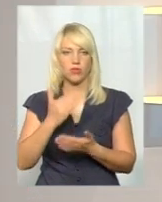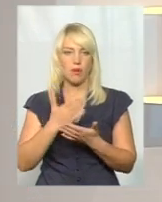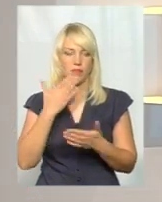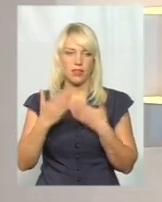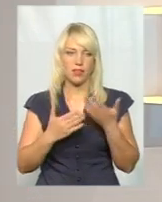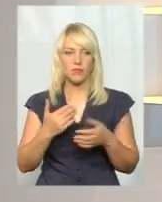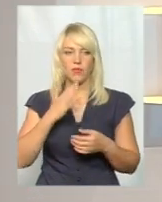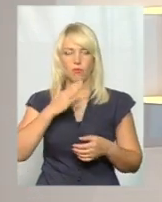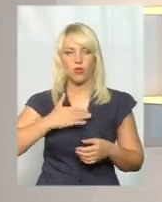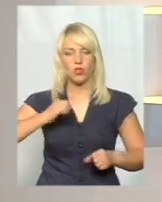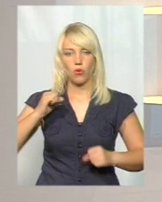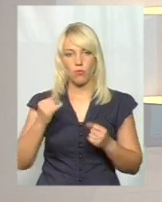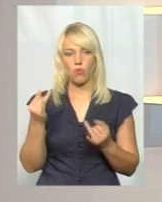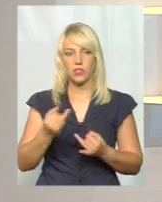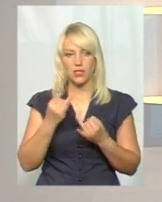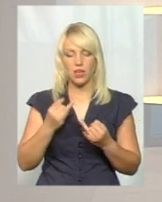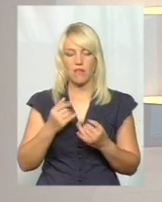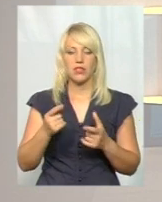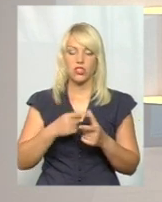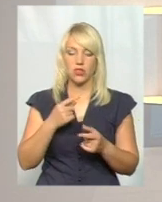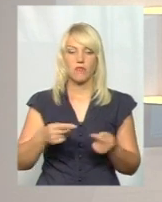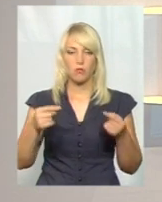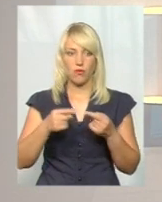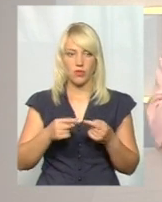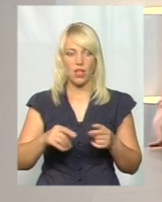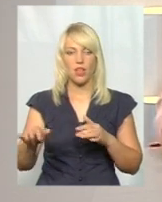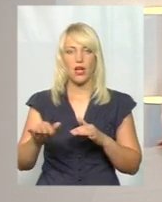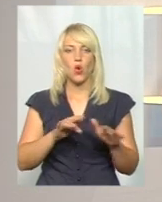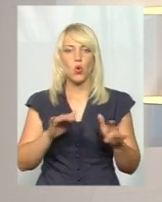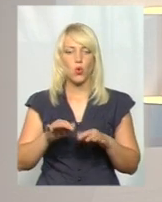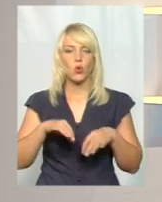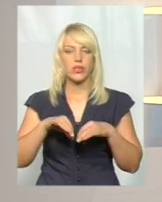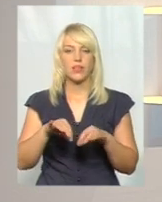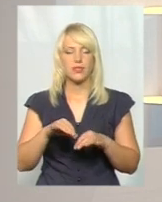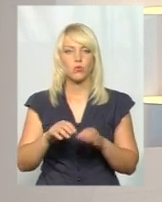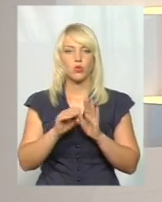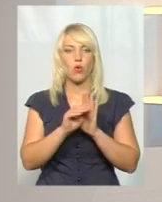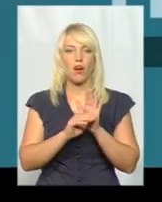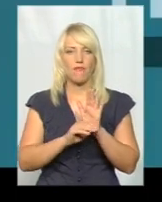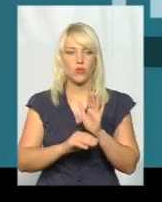колеги, до речі, поцікавляється у пасажирів, чи відповідає рук транспорту графікам. Давайте послухаємо, що люди сказали.